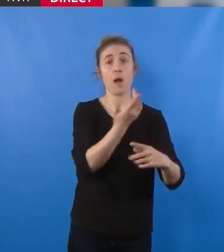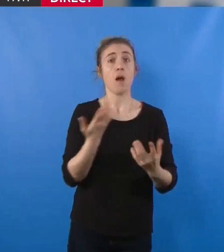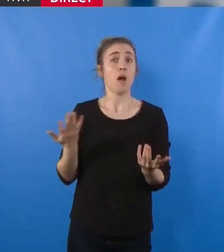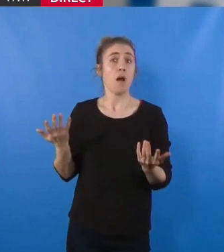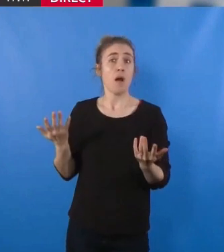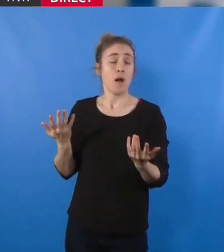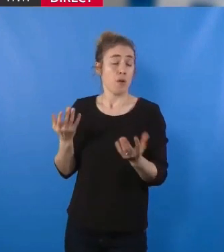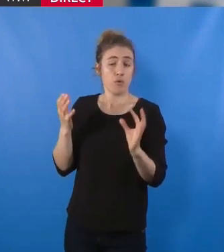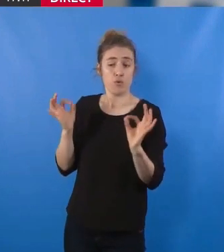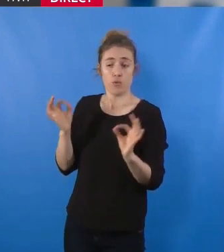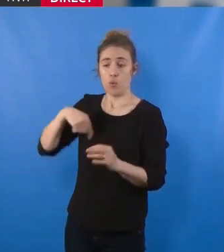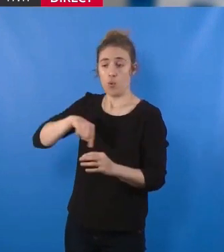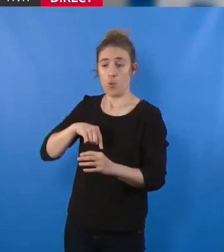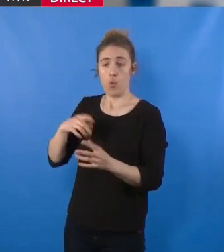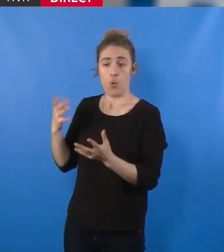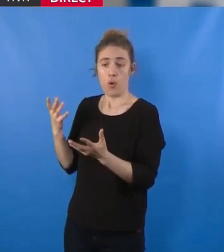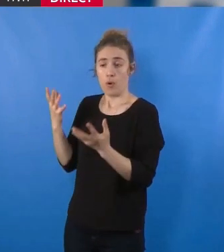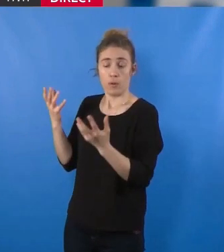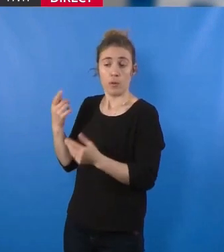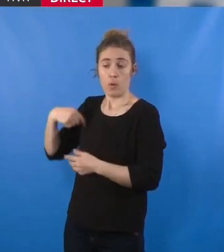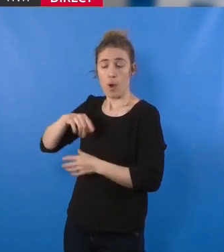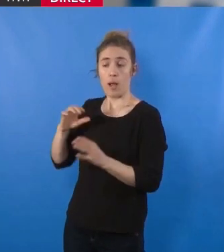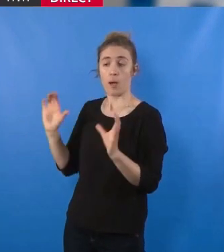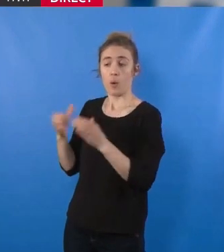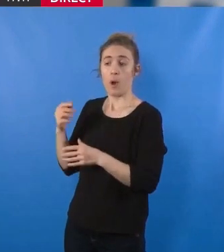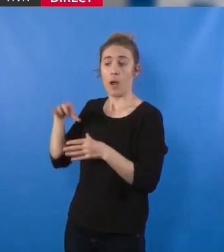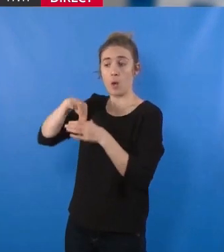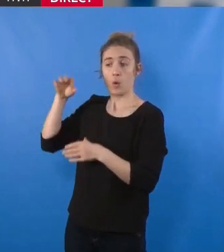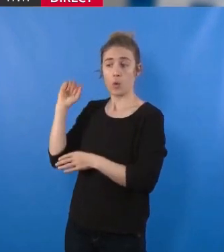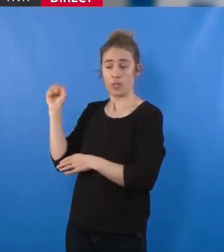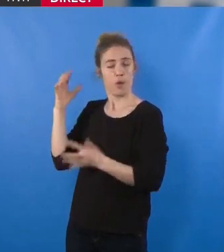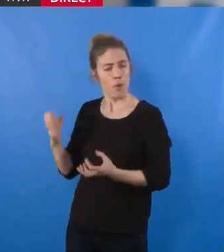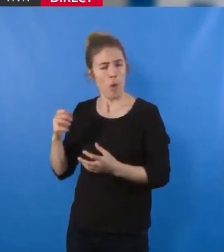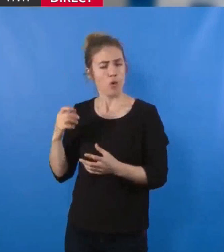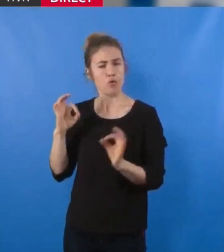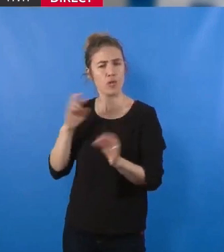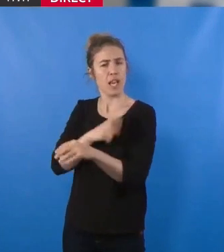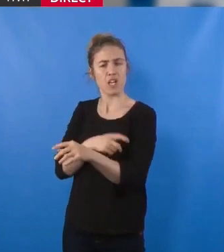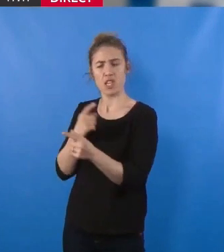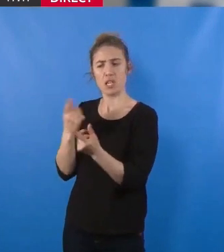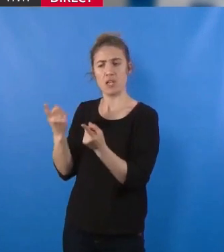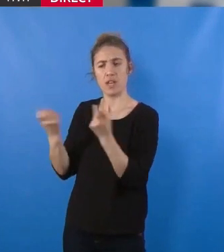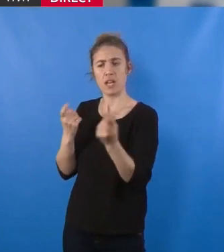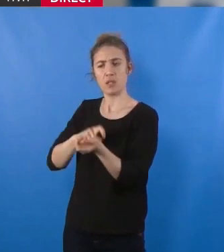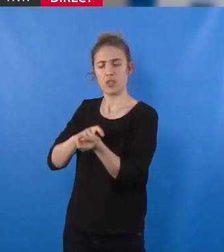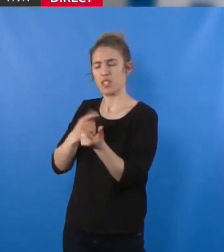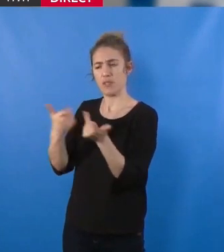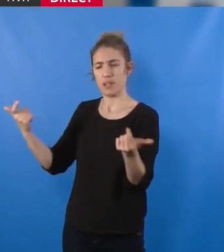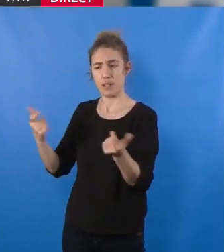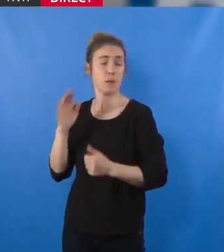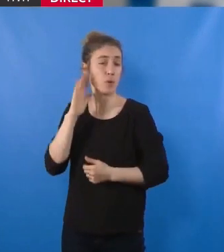que les élus communistes appellent de leur vœu. C'est pourquoi nous voterons pour cette délibération et nous appelons les autres communes,